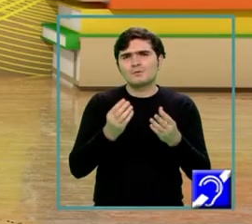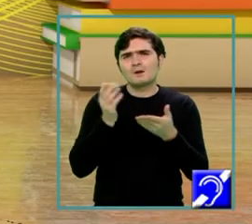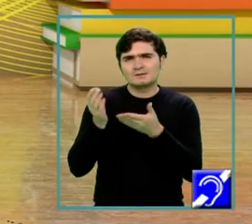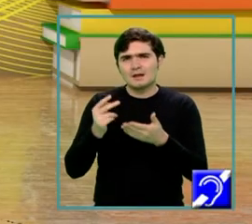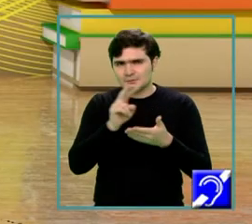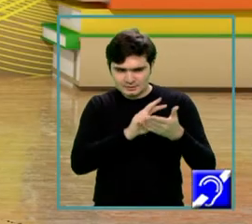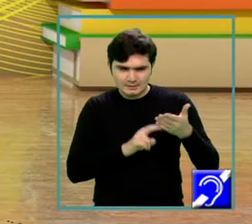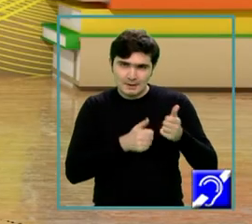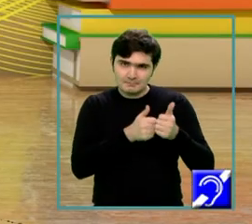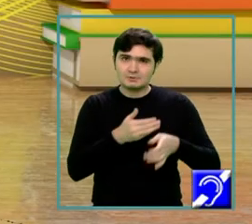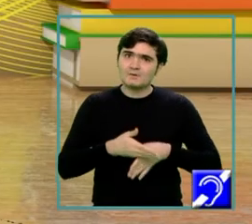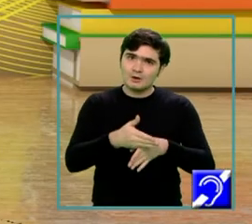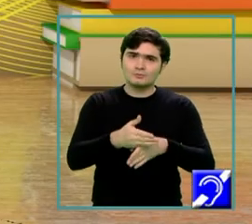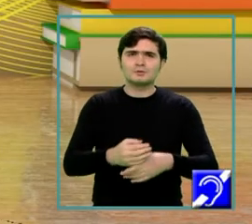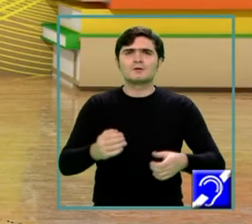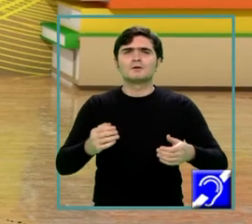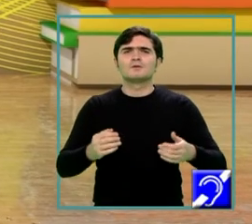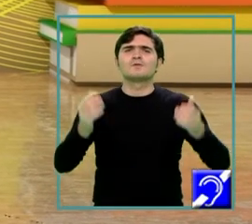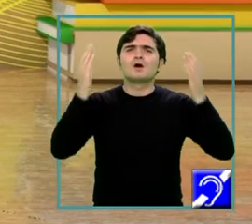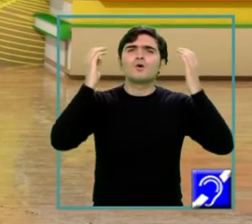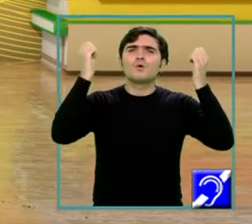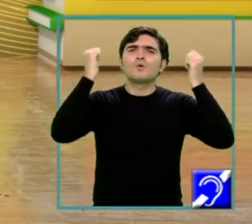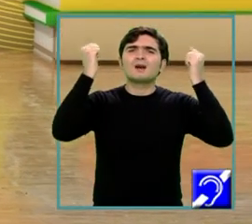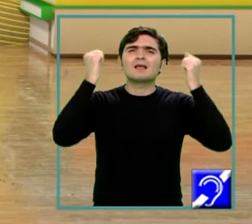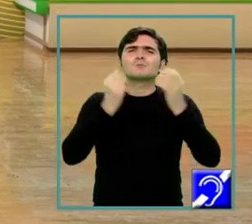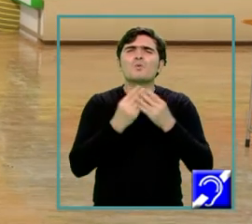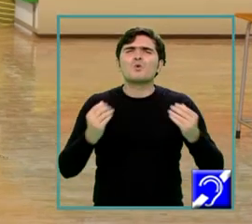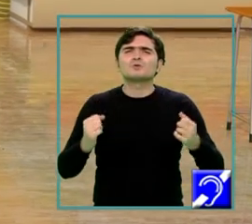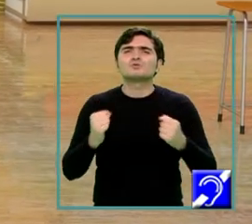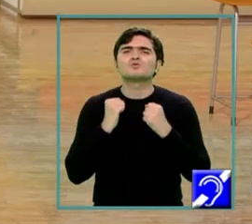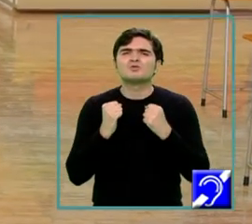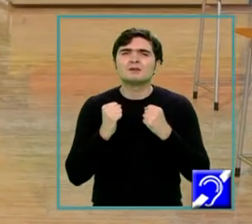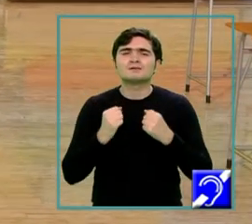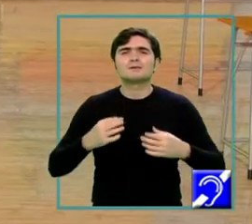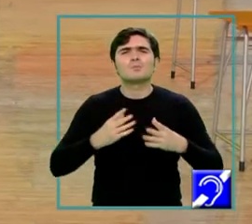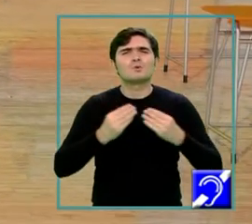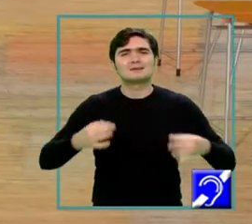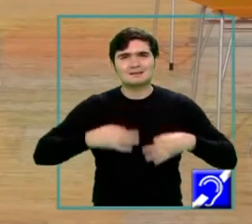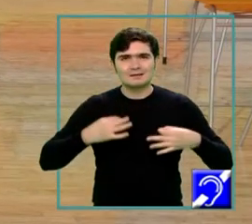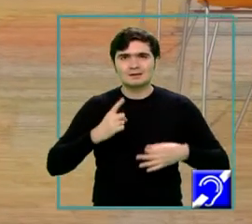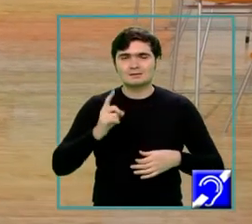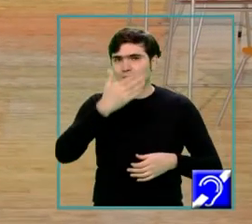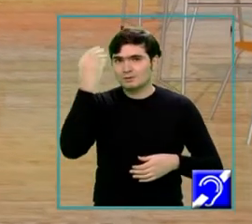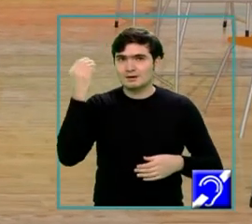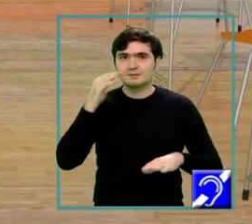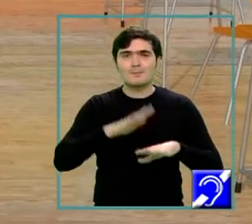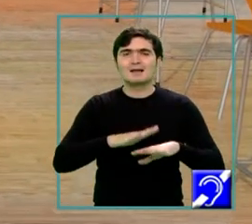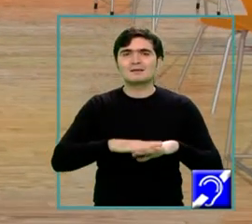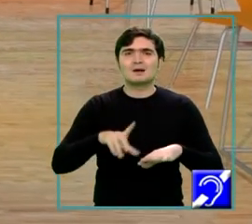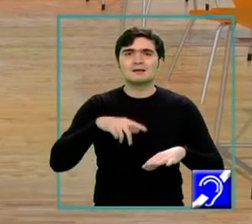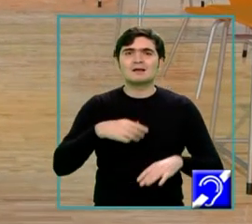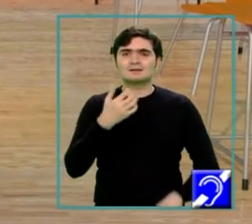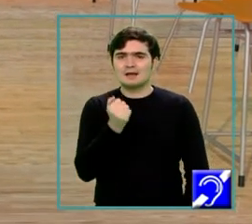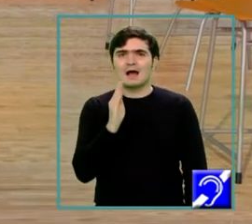vă urez mult succes, multă sănătate și nu uitați, matematica este alfabetul